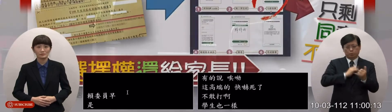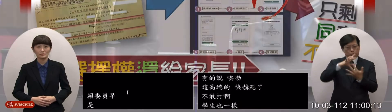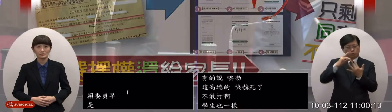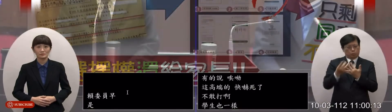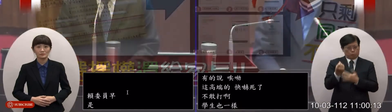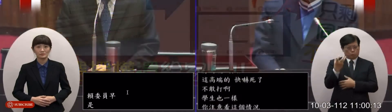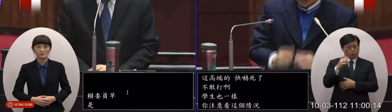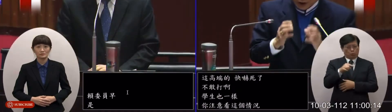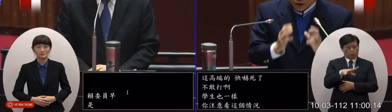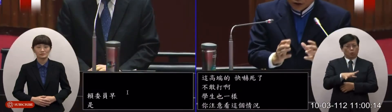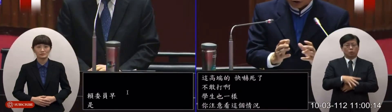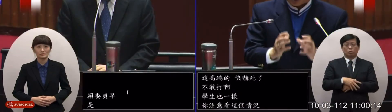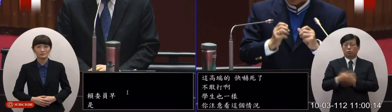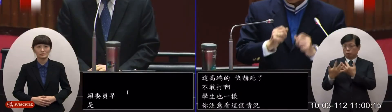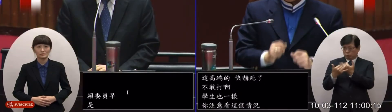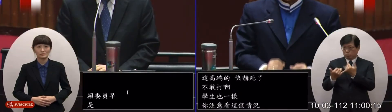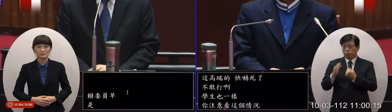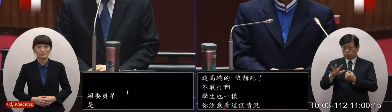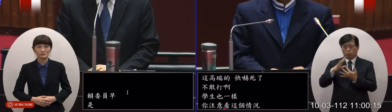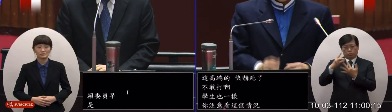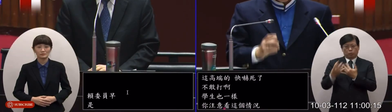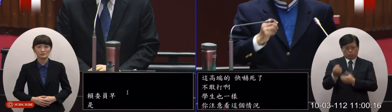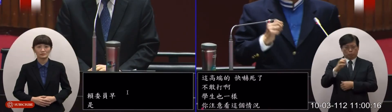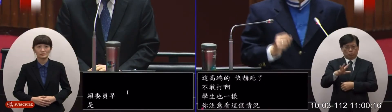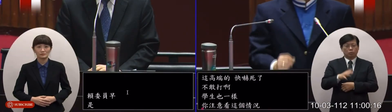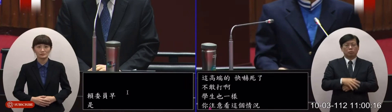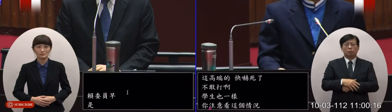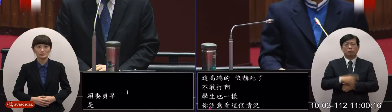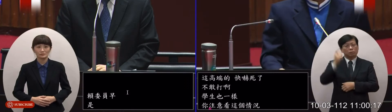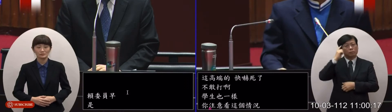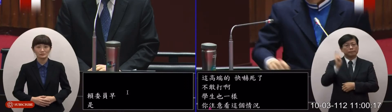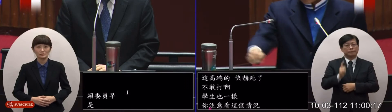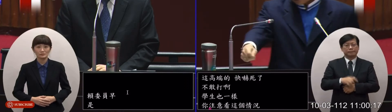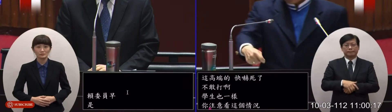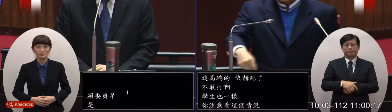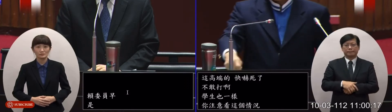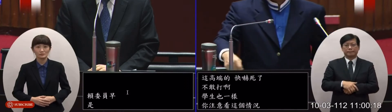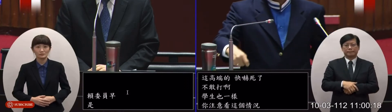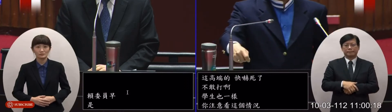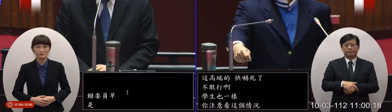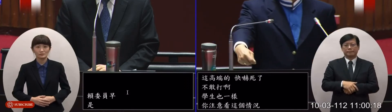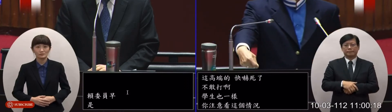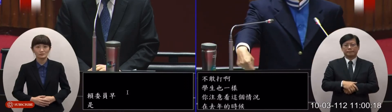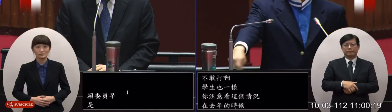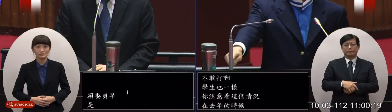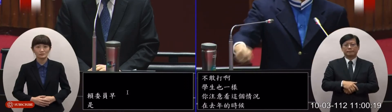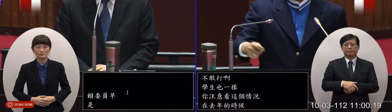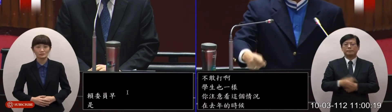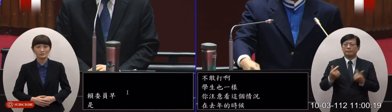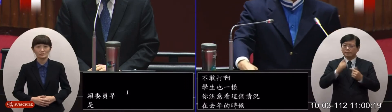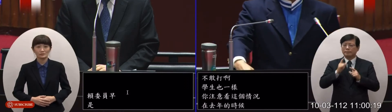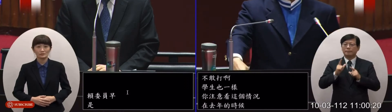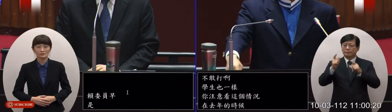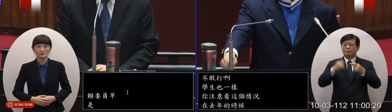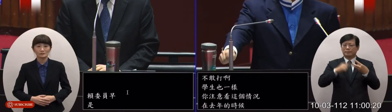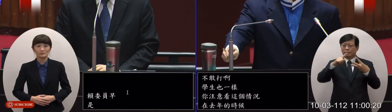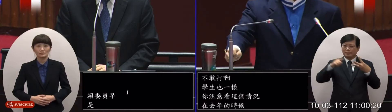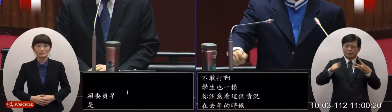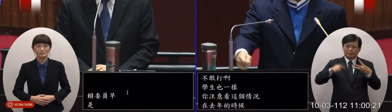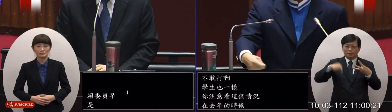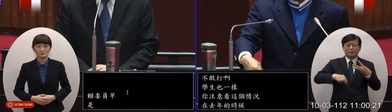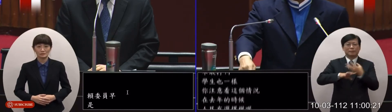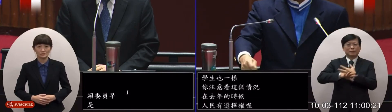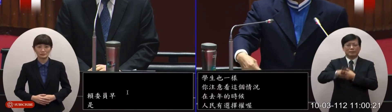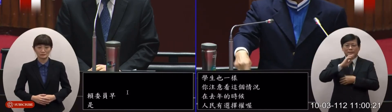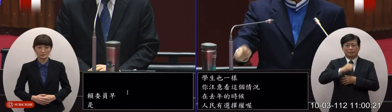學生有選擇權什麼叫選擇權來我東洋的啦塞洛肥的